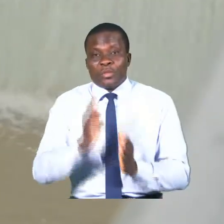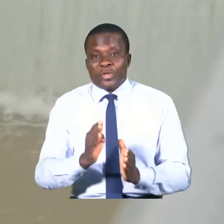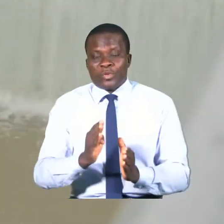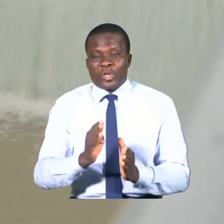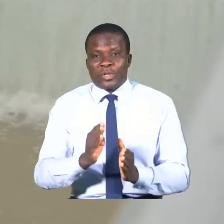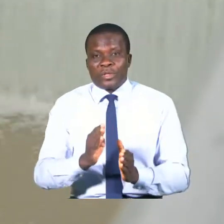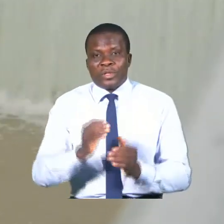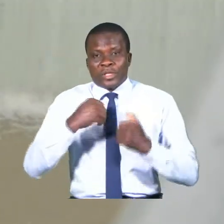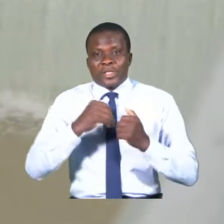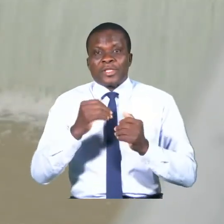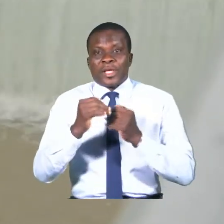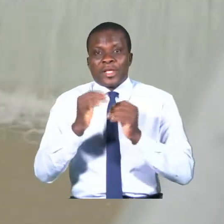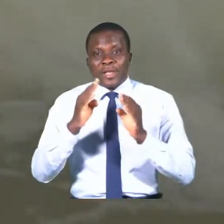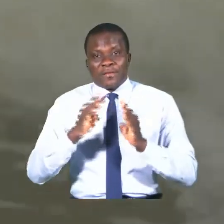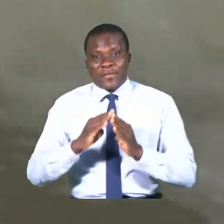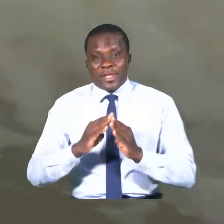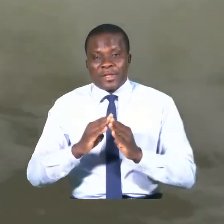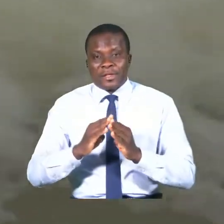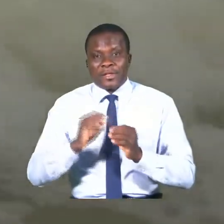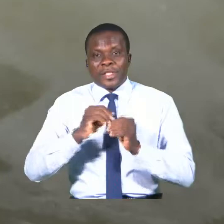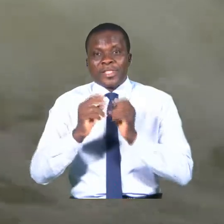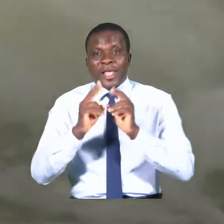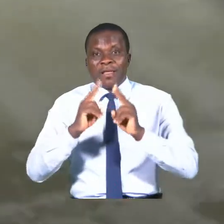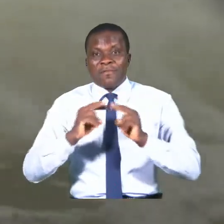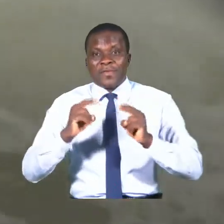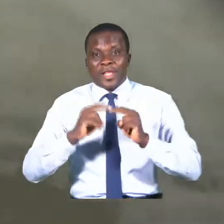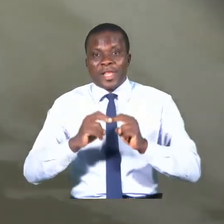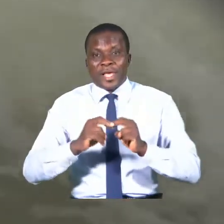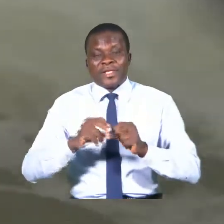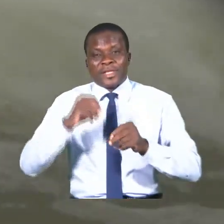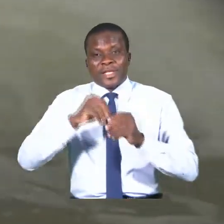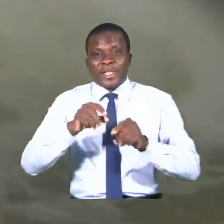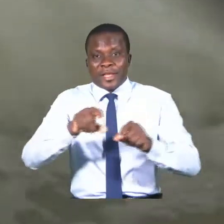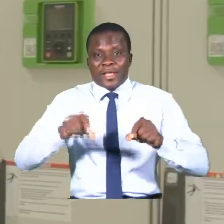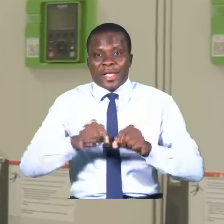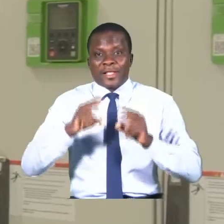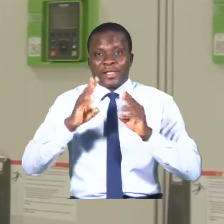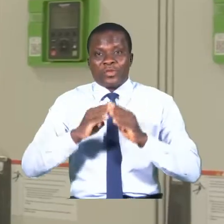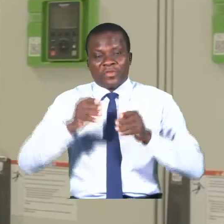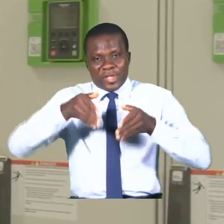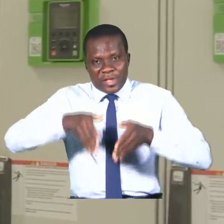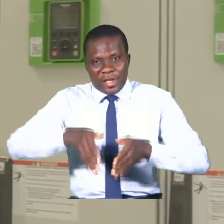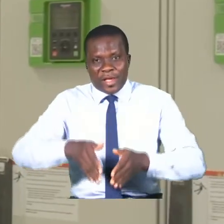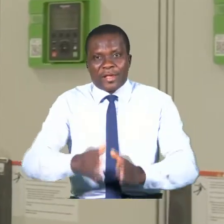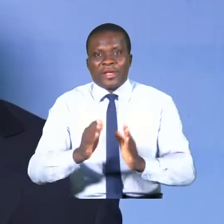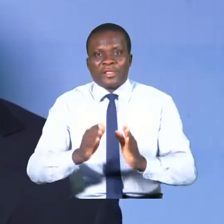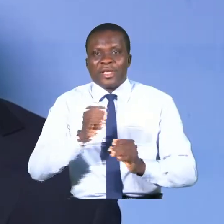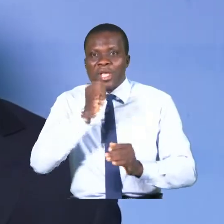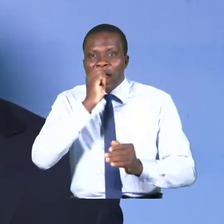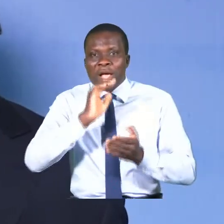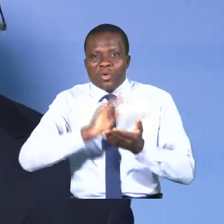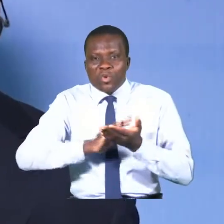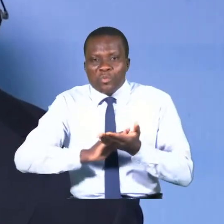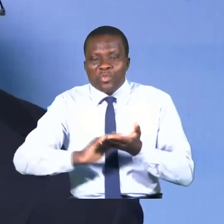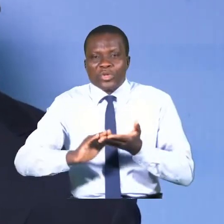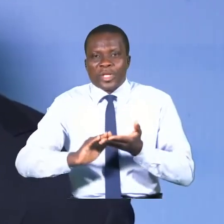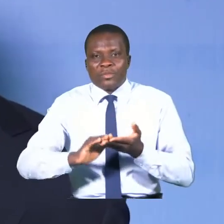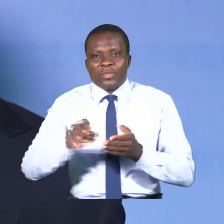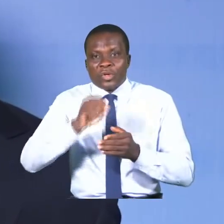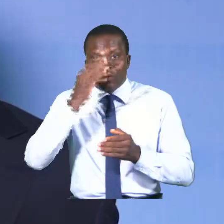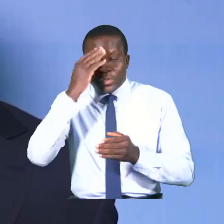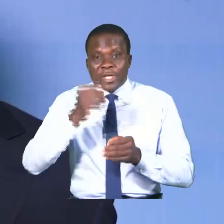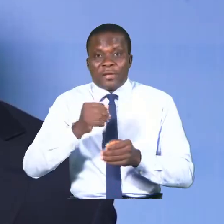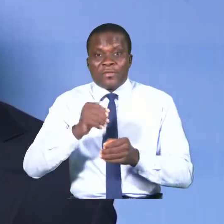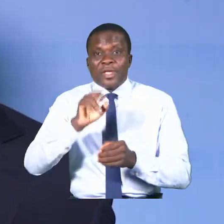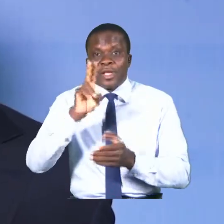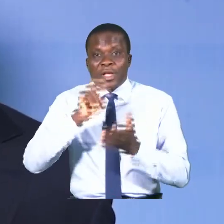dans les villes, dans les villages, dans les quartiers de ville, aient accès à l'eau potable. Vous savez, en 2016, quand